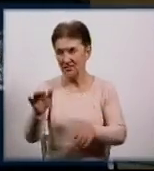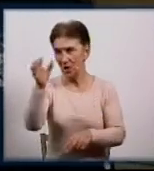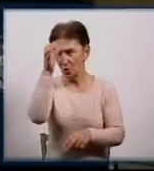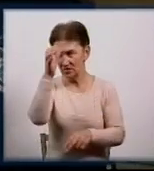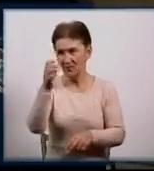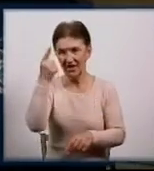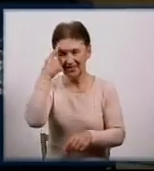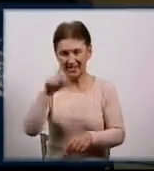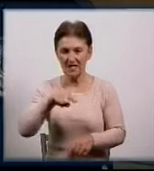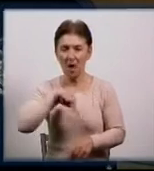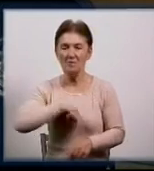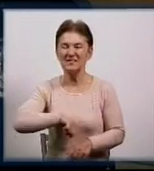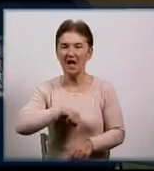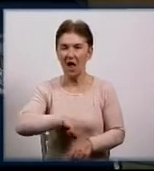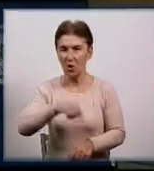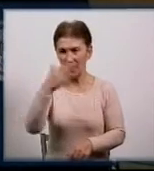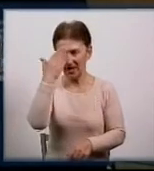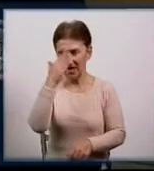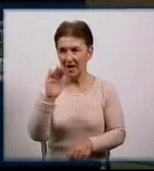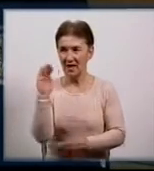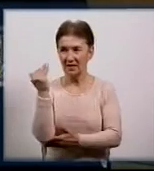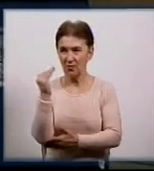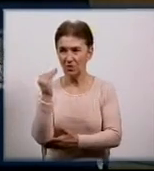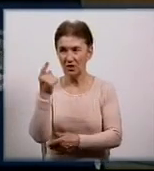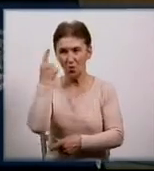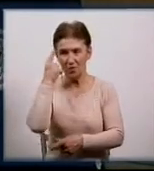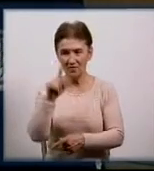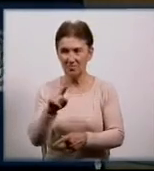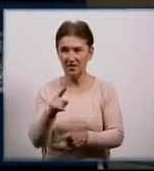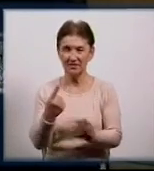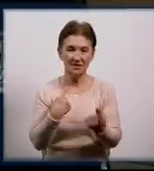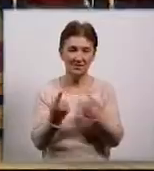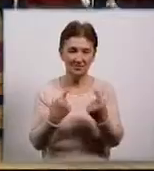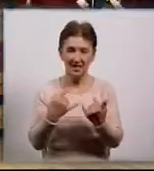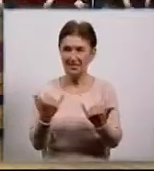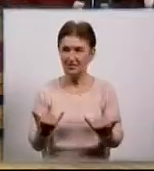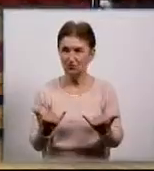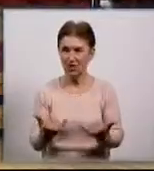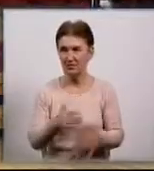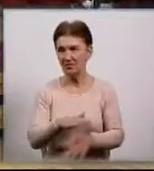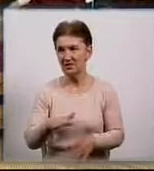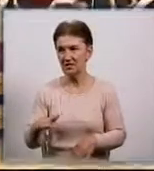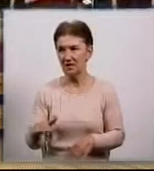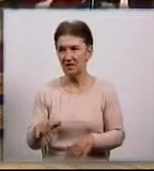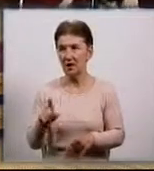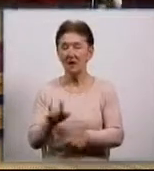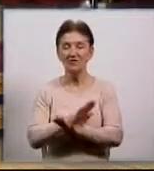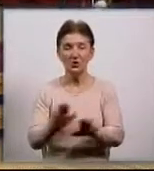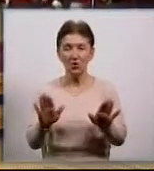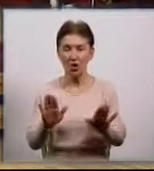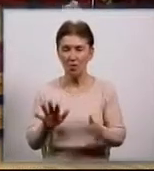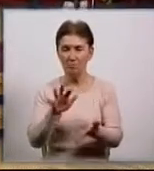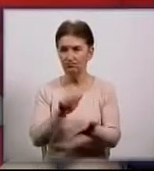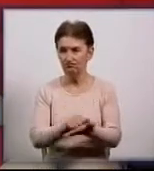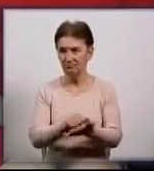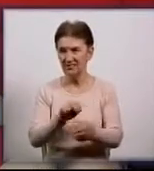знань психології дитини, розвитку, вміння працювати з сучасними дітьми. Інспектори не лише проводитимуть заняття,